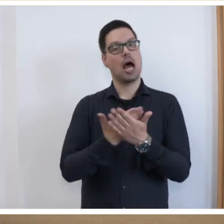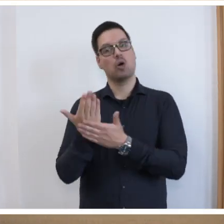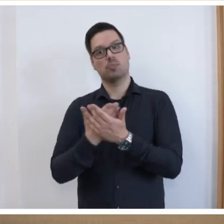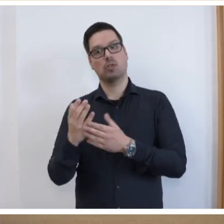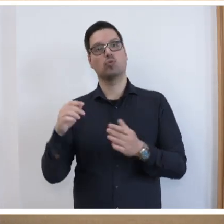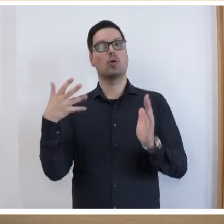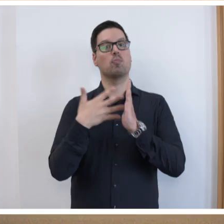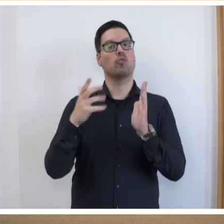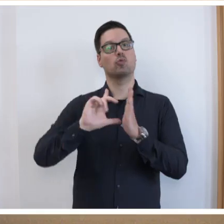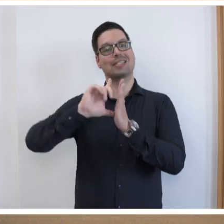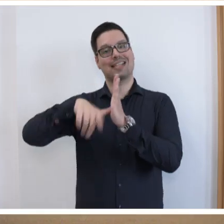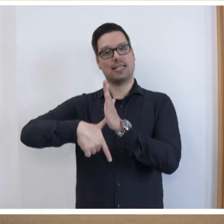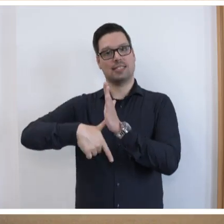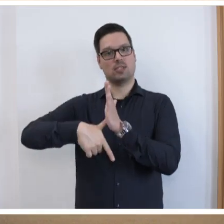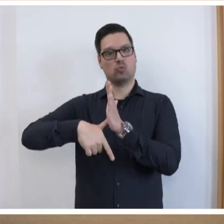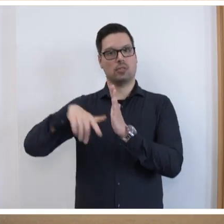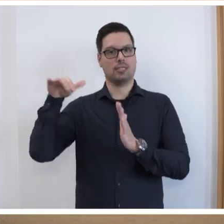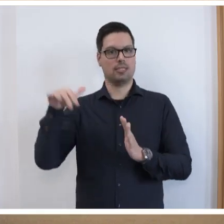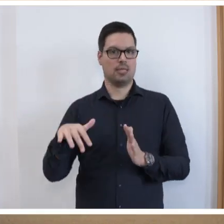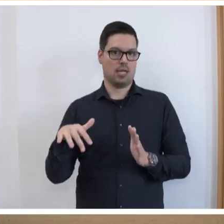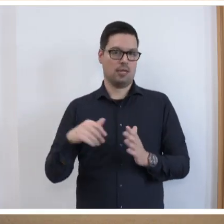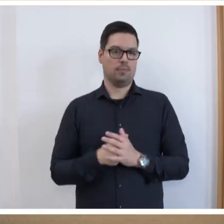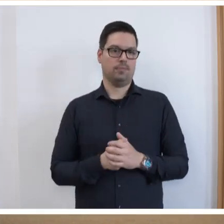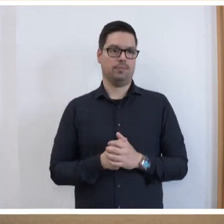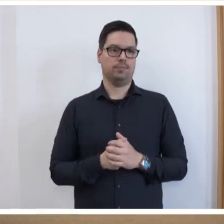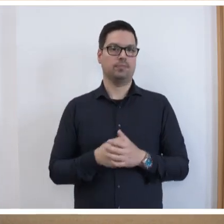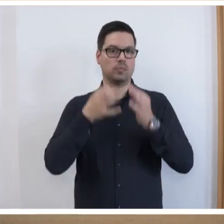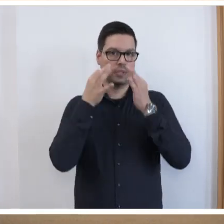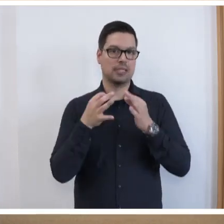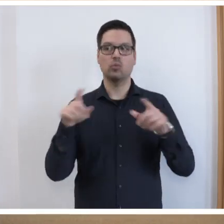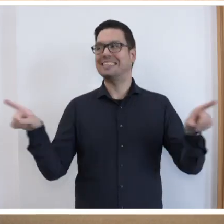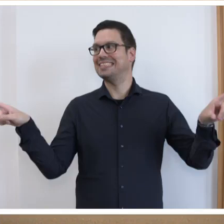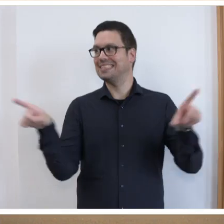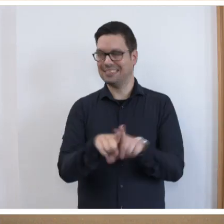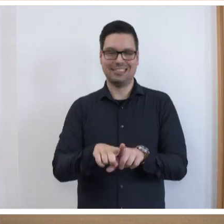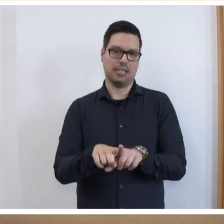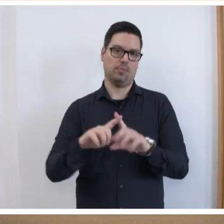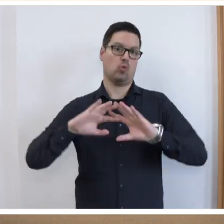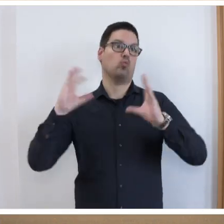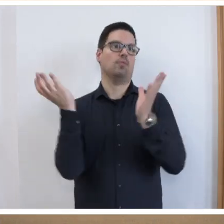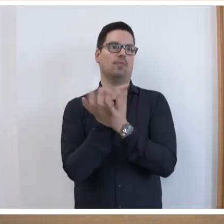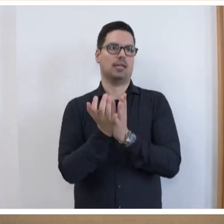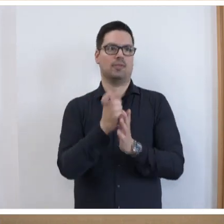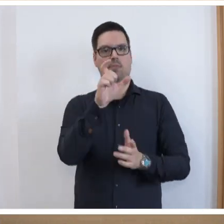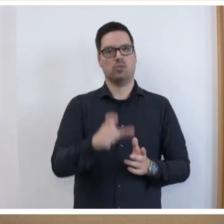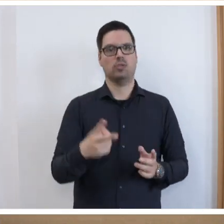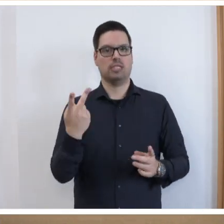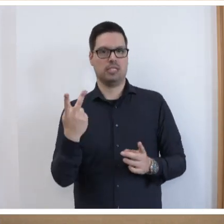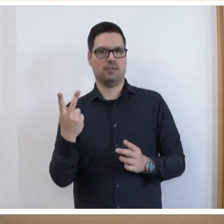Prüfungsleistungen, die erbracht werden müssen, die genau den gleichen Umfang haben, als würde die Person zwei